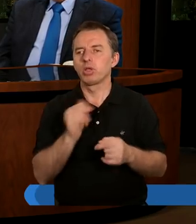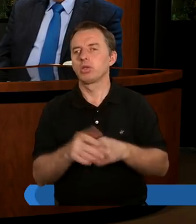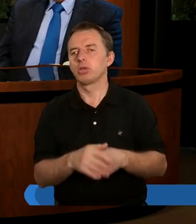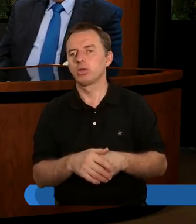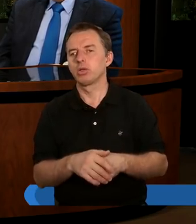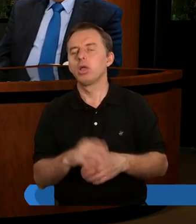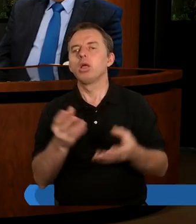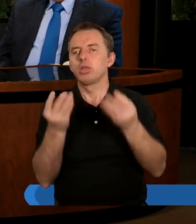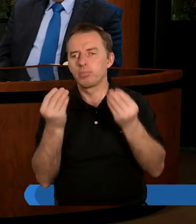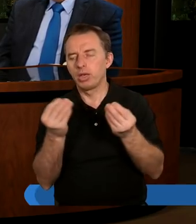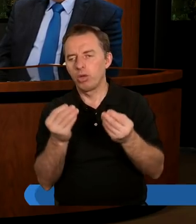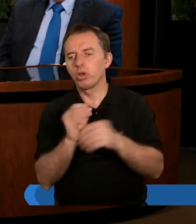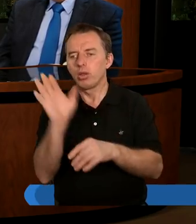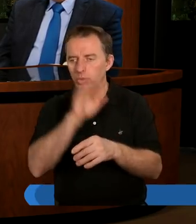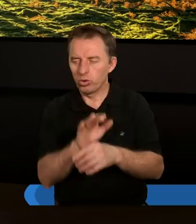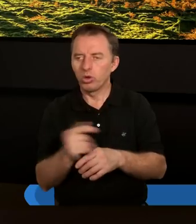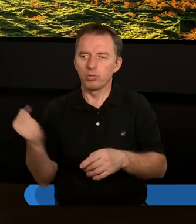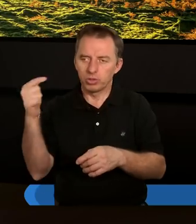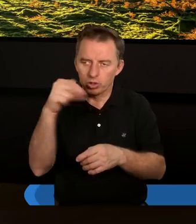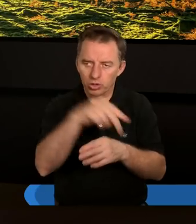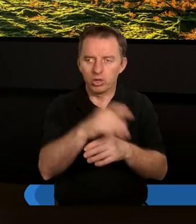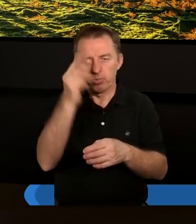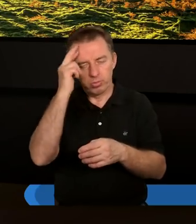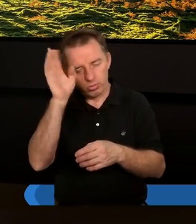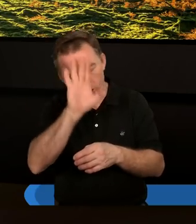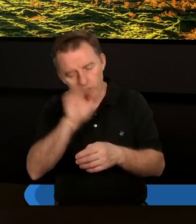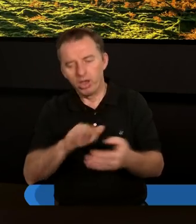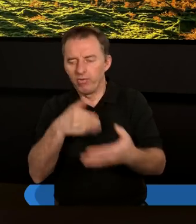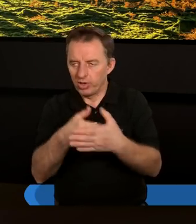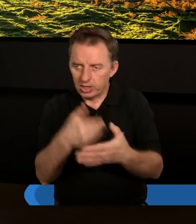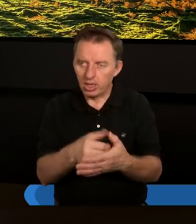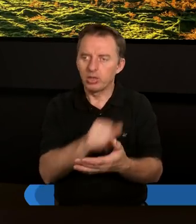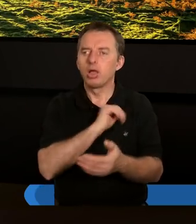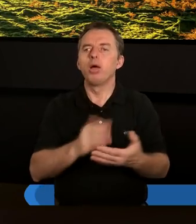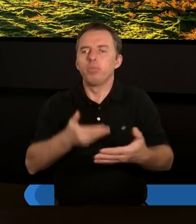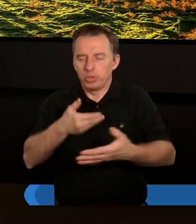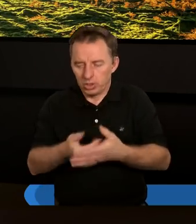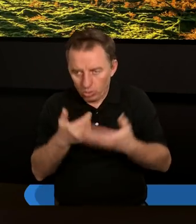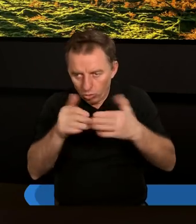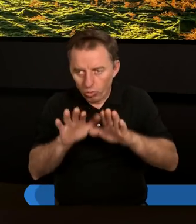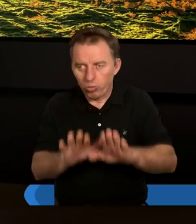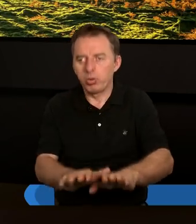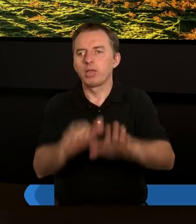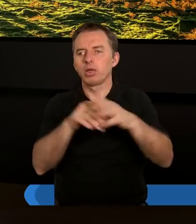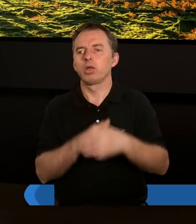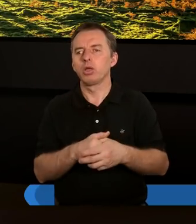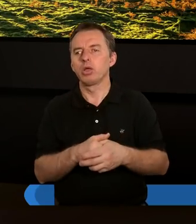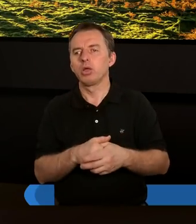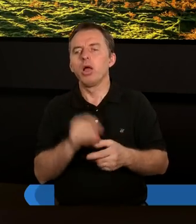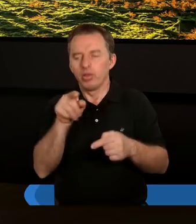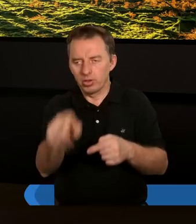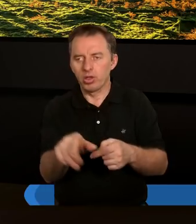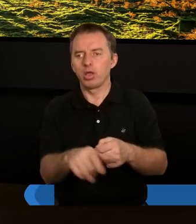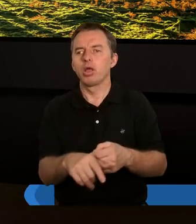pojednania. Tak wspaniałe jest to, że gdy przychodzimy do Boga, wyznając nasze grzechy, przyznając się do naszych upadków, to